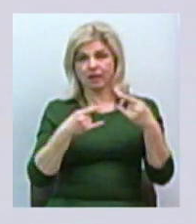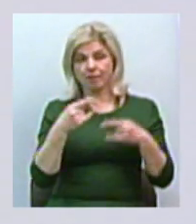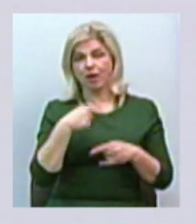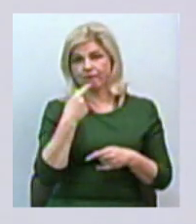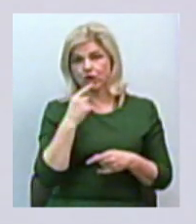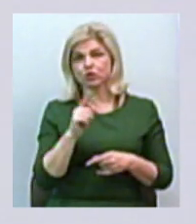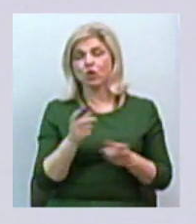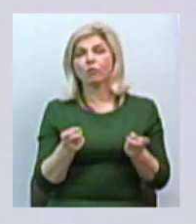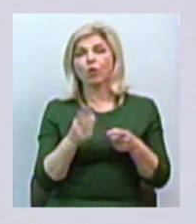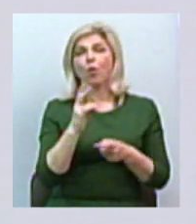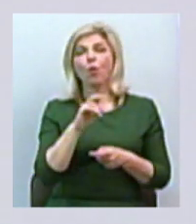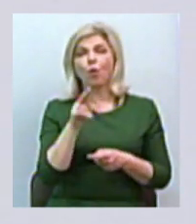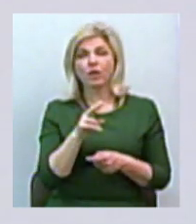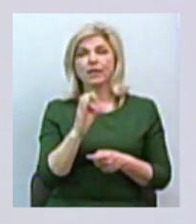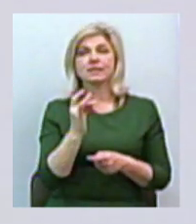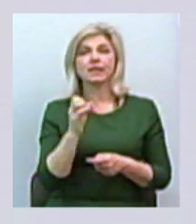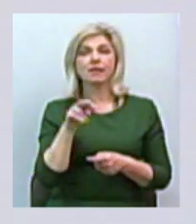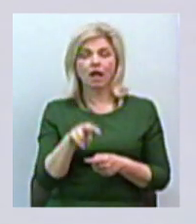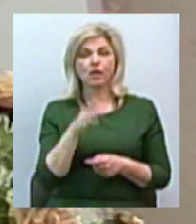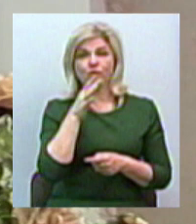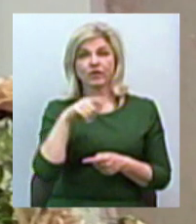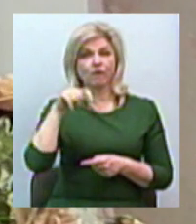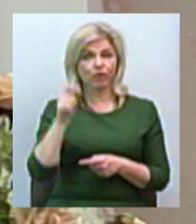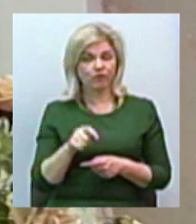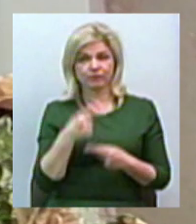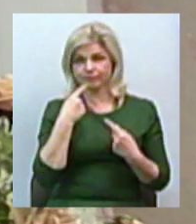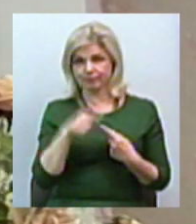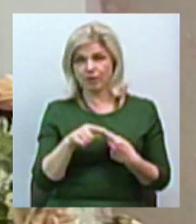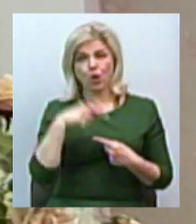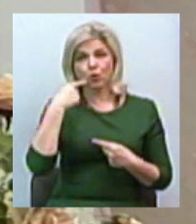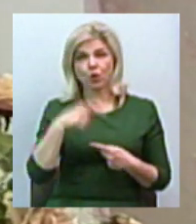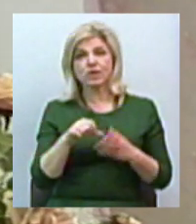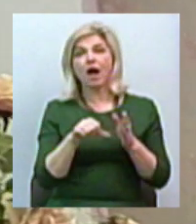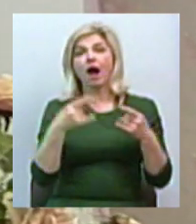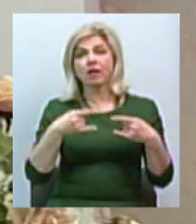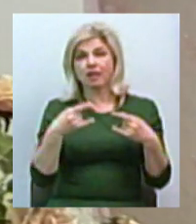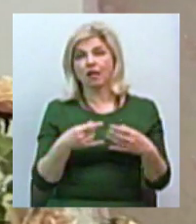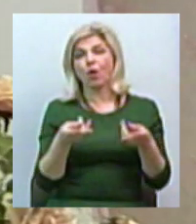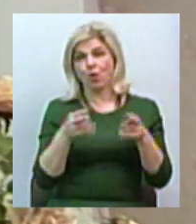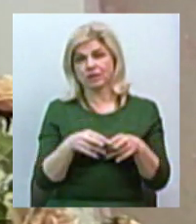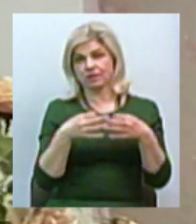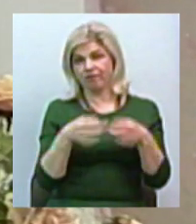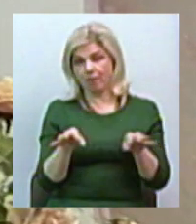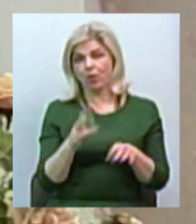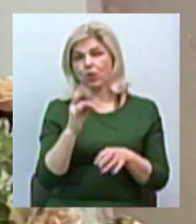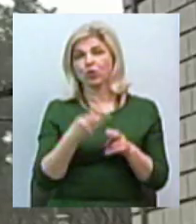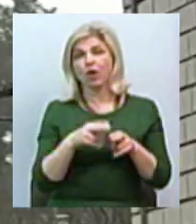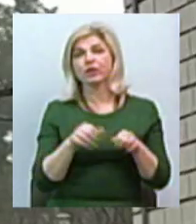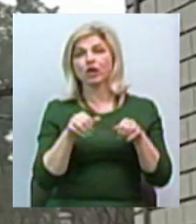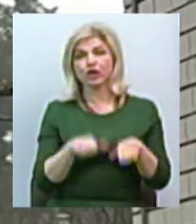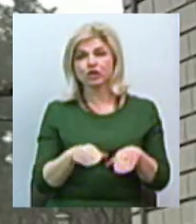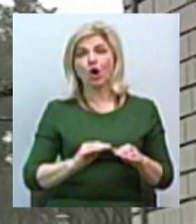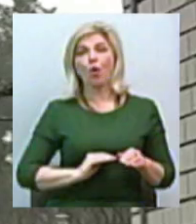кодувати сигнал в умовах війни та анексії недоречно, бо російські канали залишаються у вільному доступі. Однак це рішення комерційних